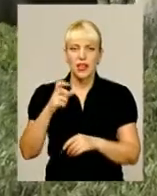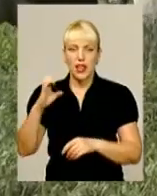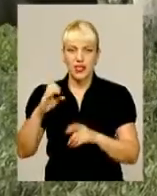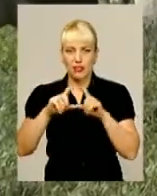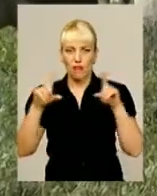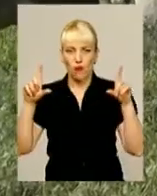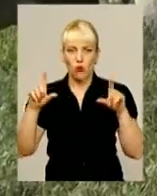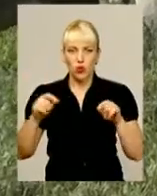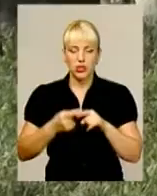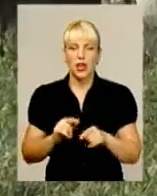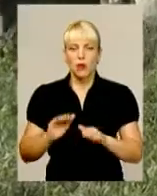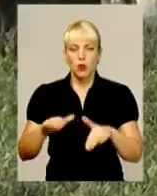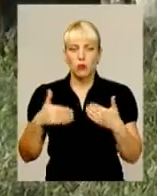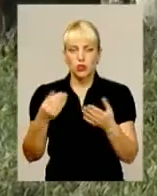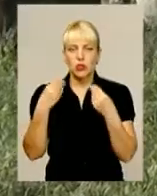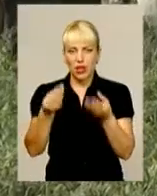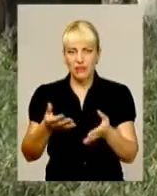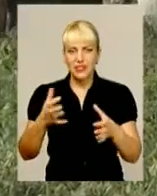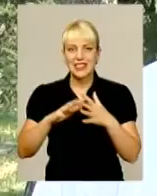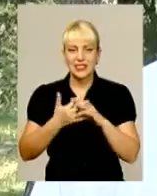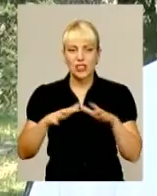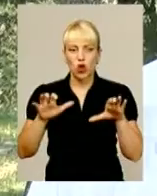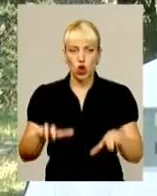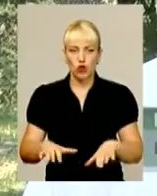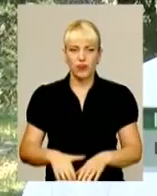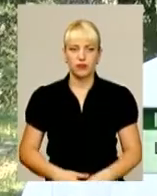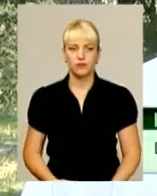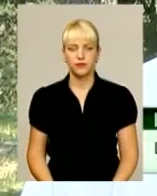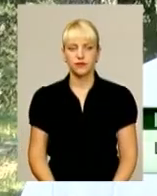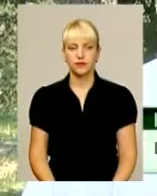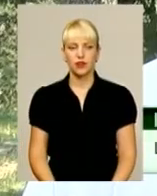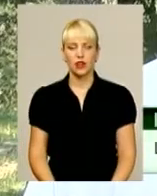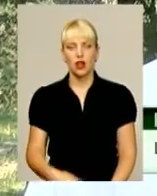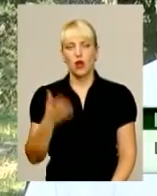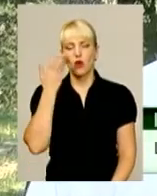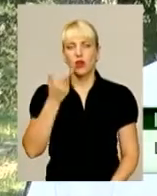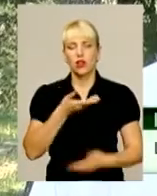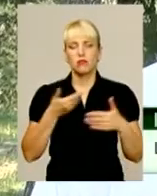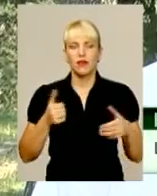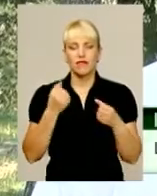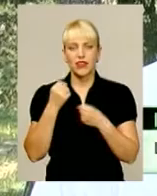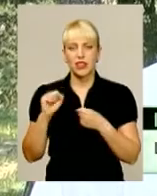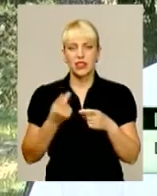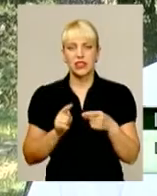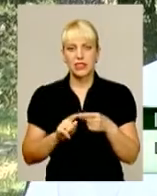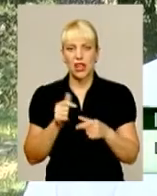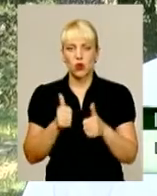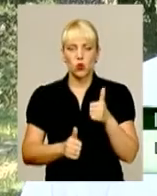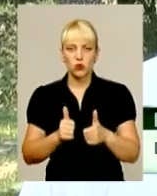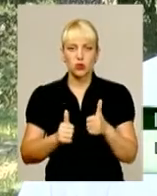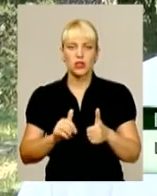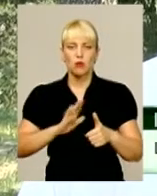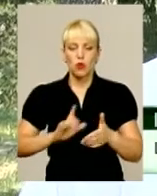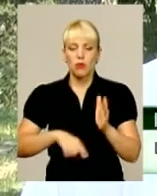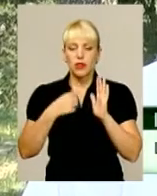сільський голова, родина якого також утримує худобу. Коли ми виграли цей конкурс, стало питання, який